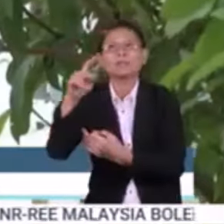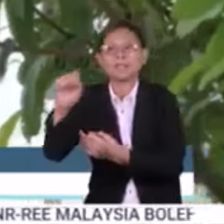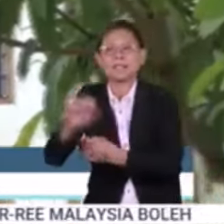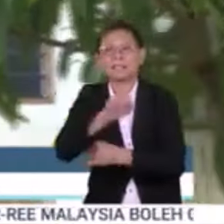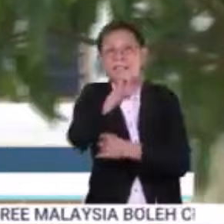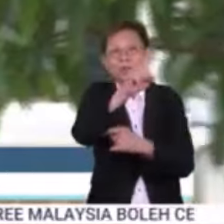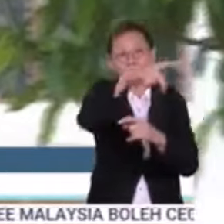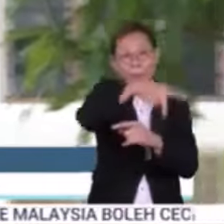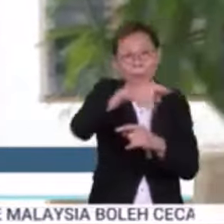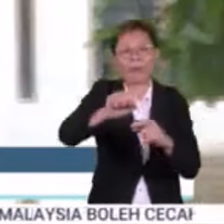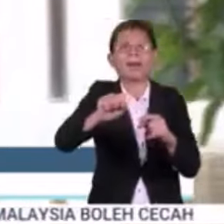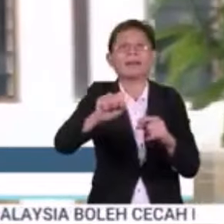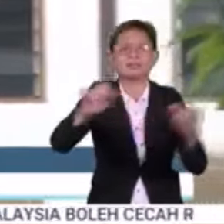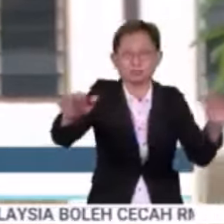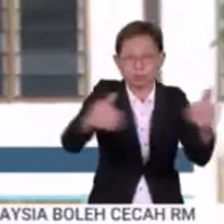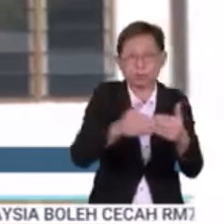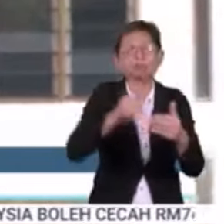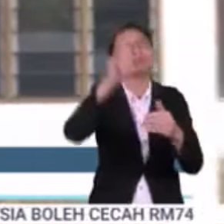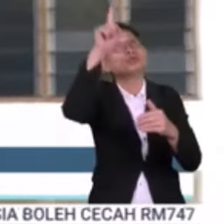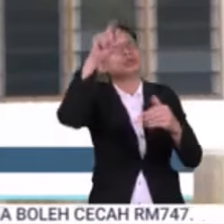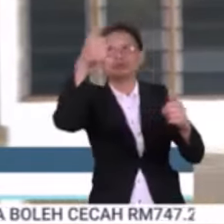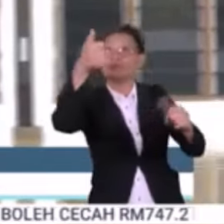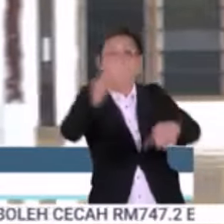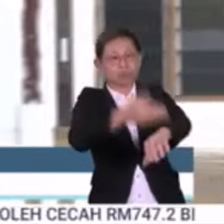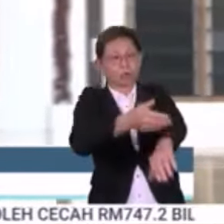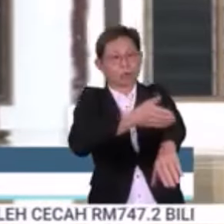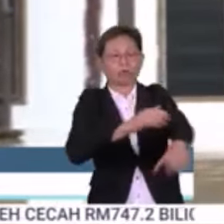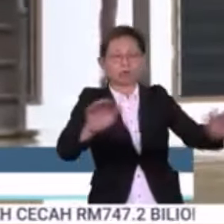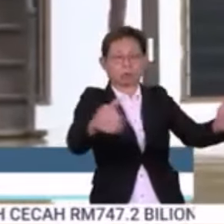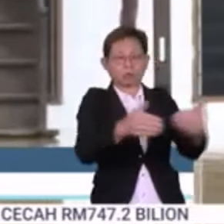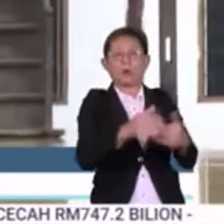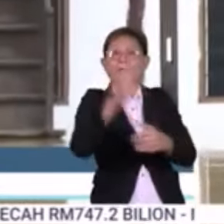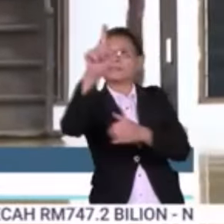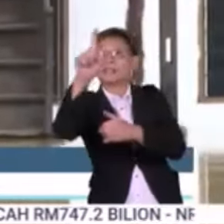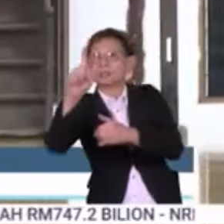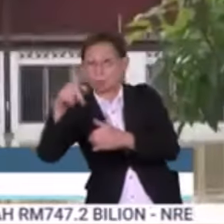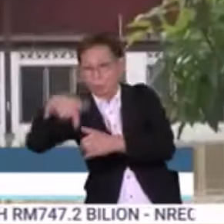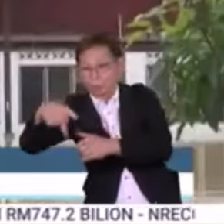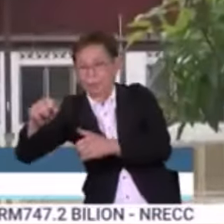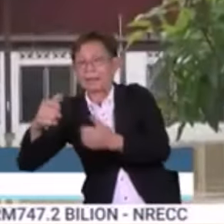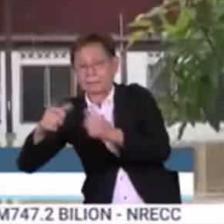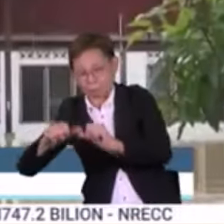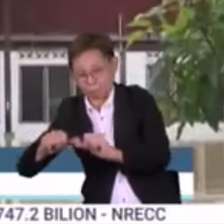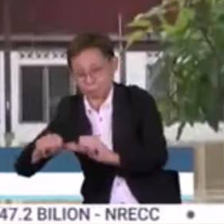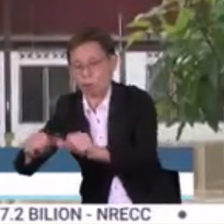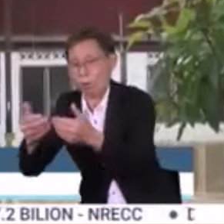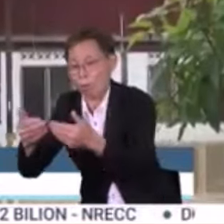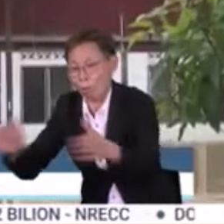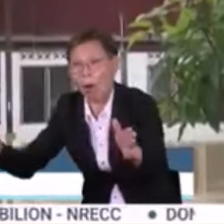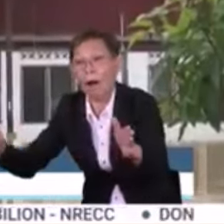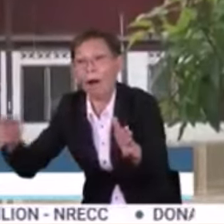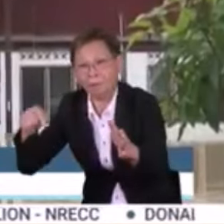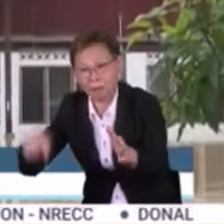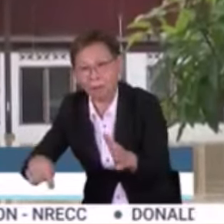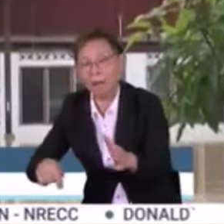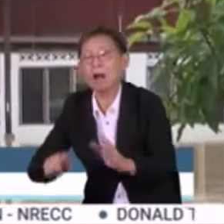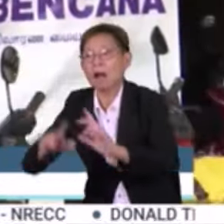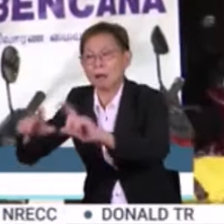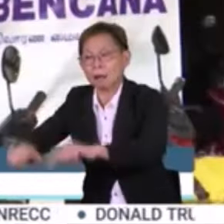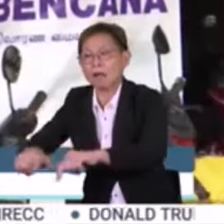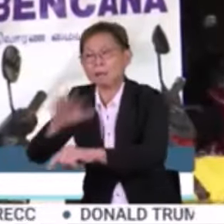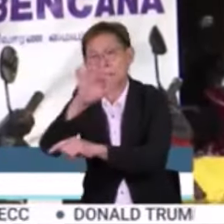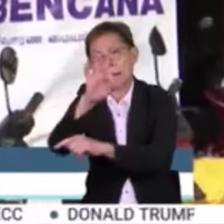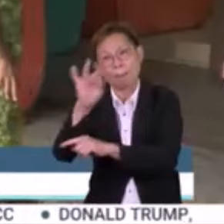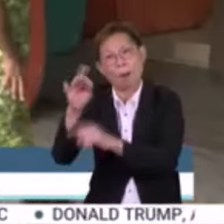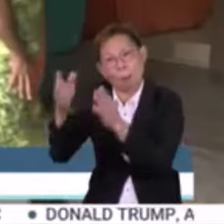satu PPS ditutup selepas cuaca dilihat bertambah baik dan hanya satu PPS kini masih dibuka di SK Taman Aman yang menempatkan